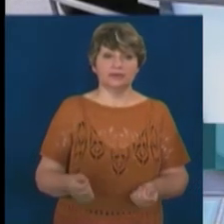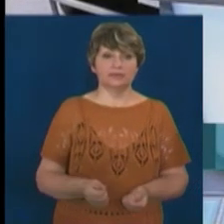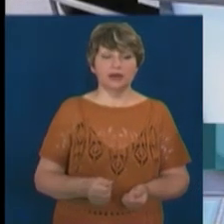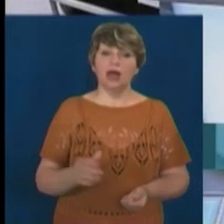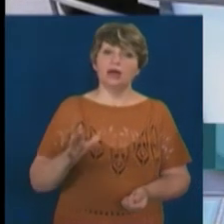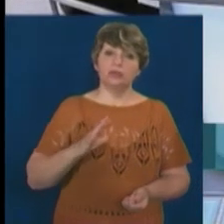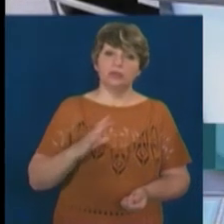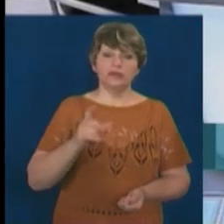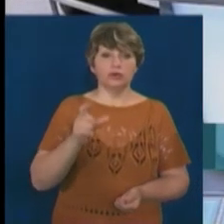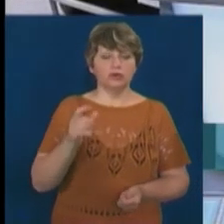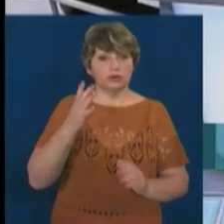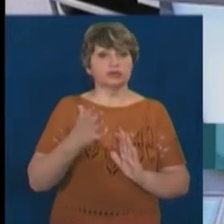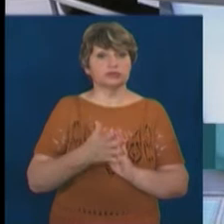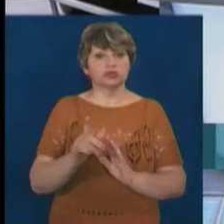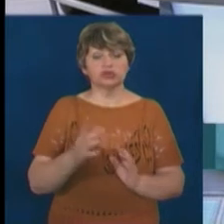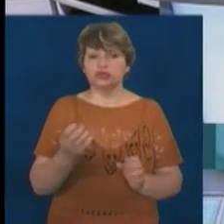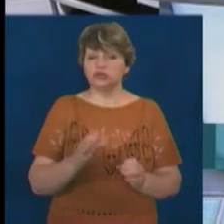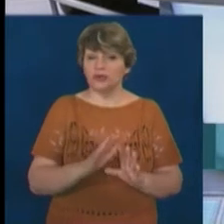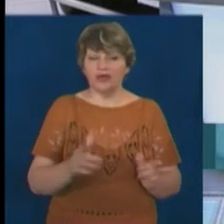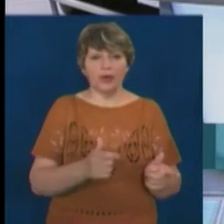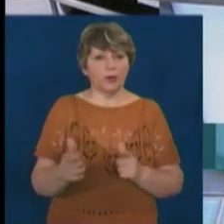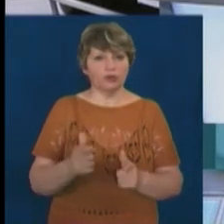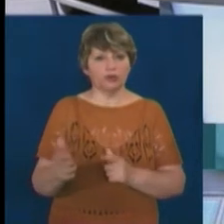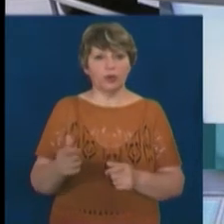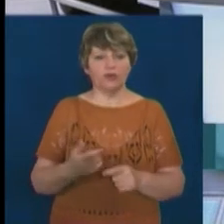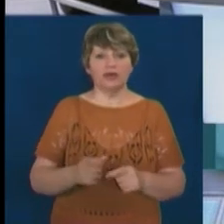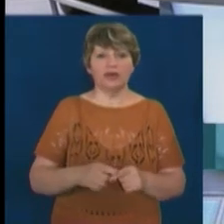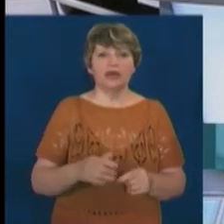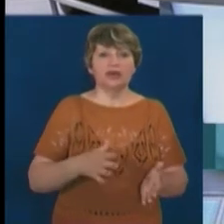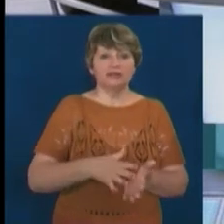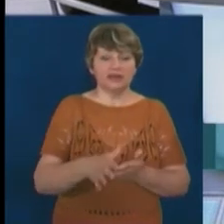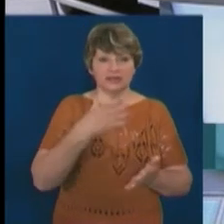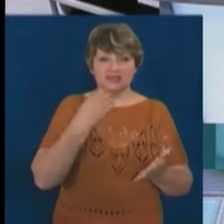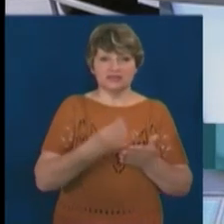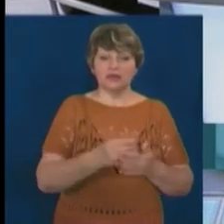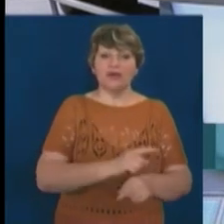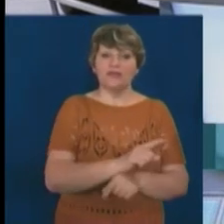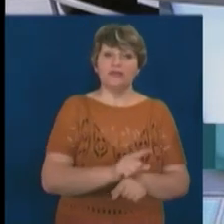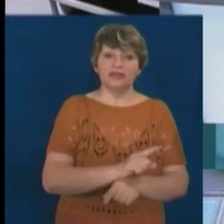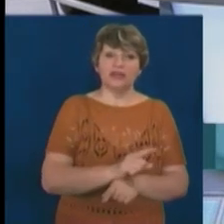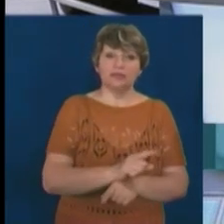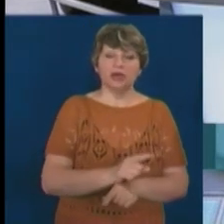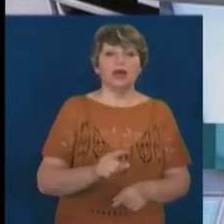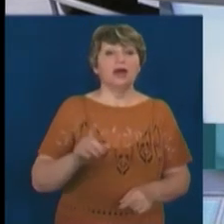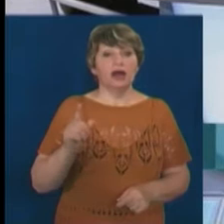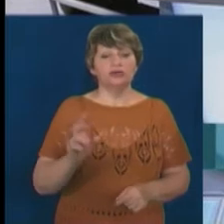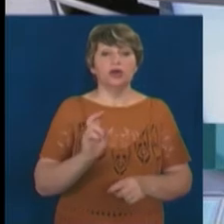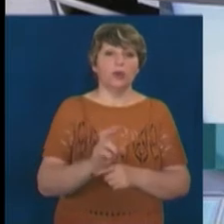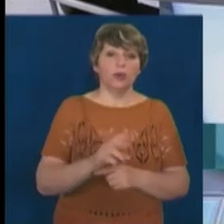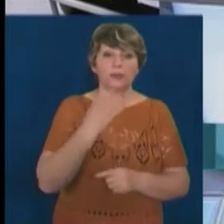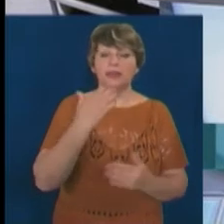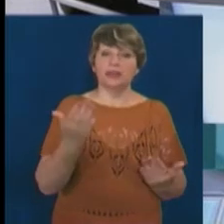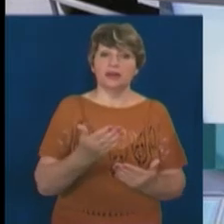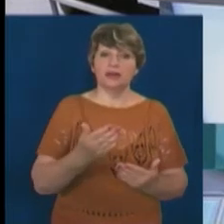Буває, люди розуміють, що вони ще не готові інвестувати свій час як волонтери і втілювати якусь соціальну ініціативу. Тоді вони ходять на лекції,